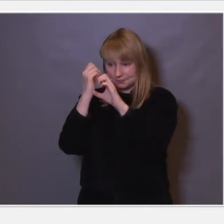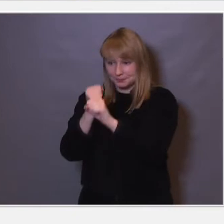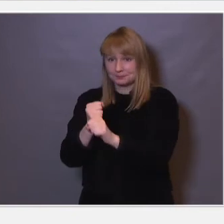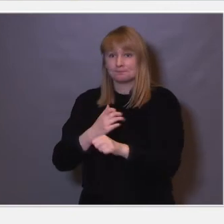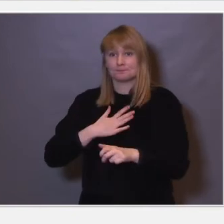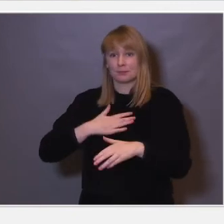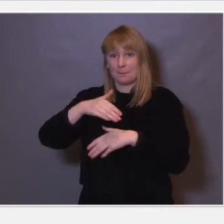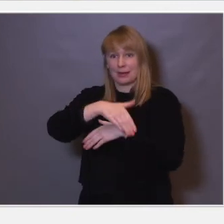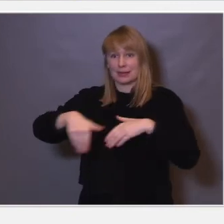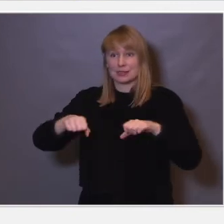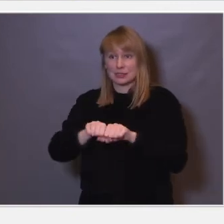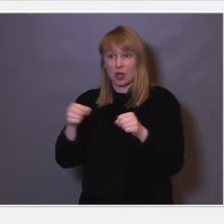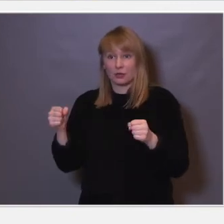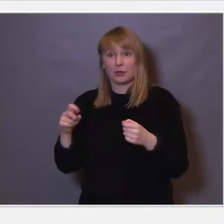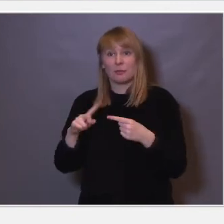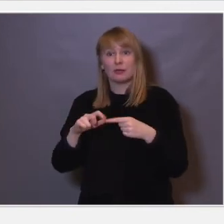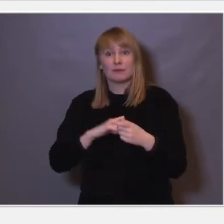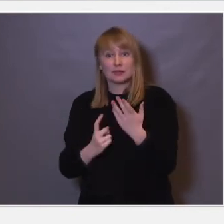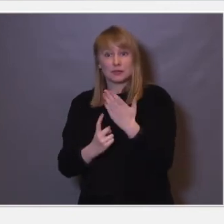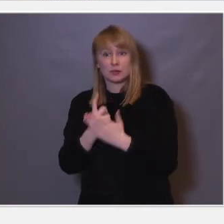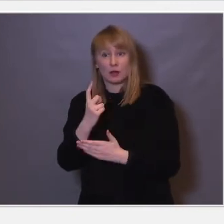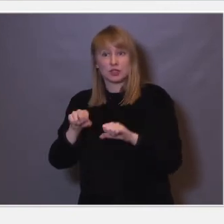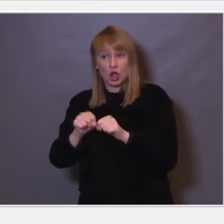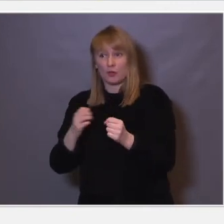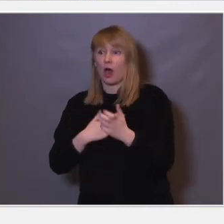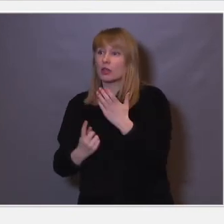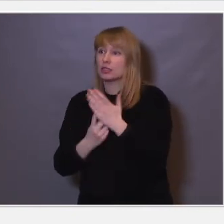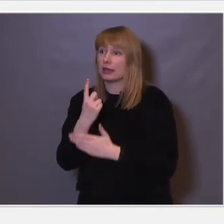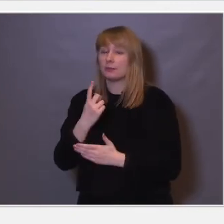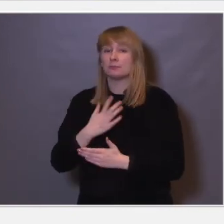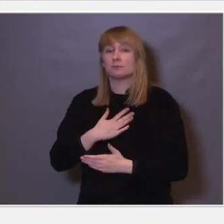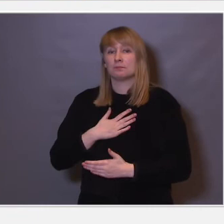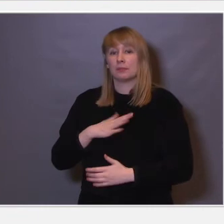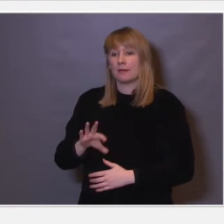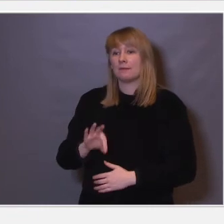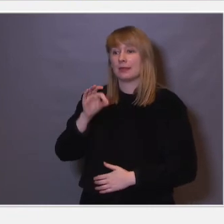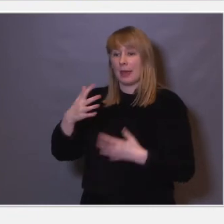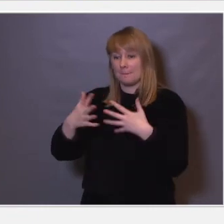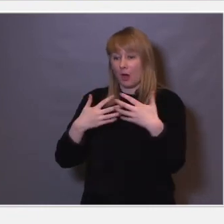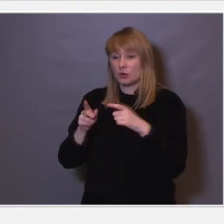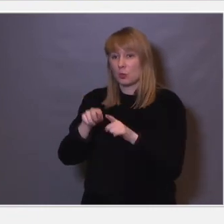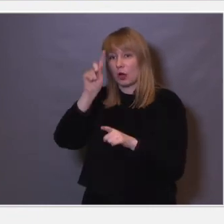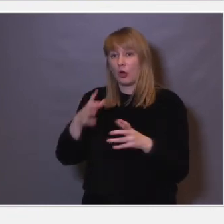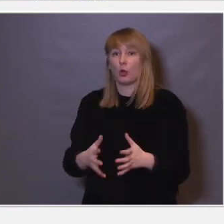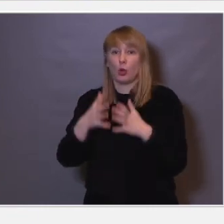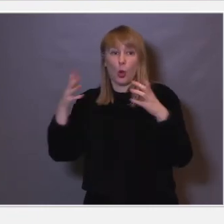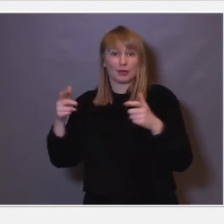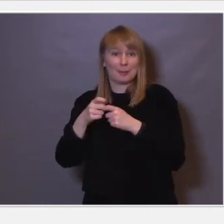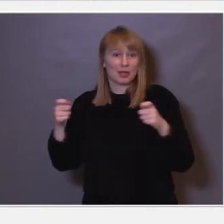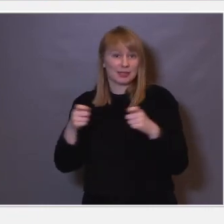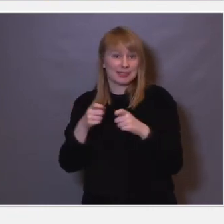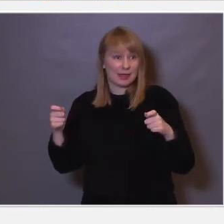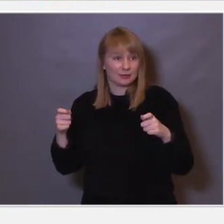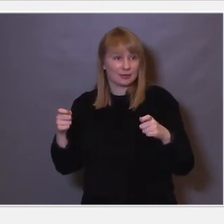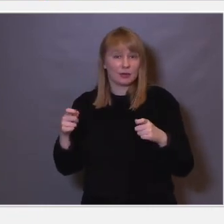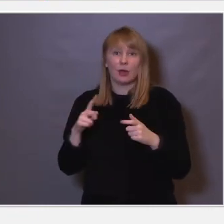begrense skaden, men når skaden først har skjedd, så prøver man nå å finne behandlinger som kan nettopp øke denne plasticiteten, og kanskje